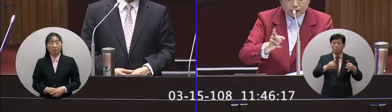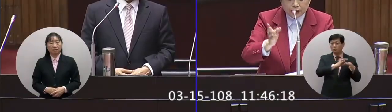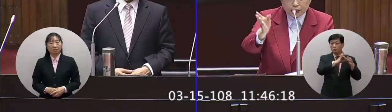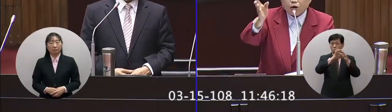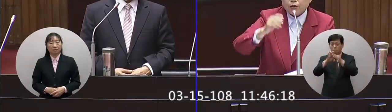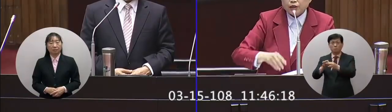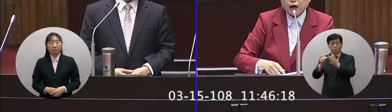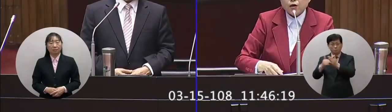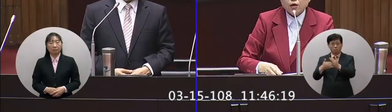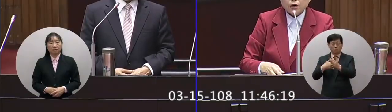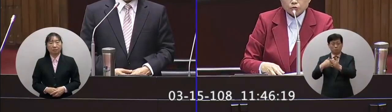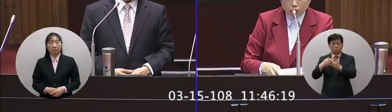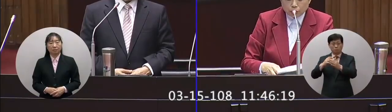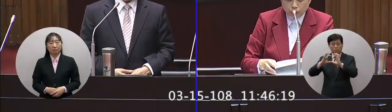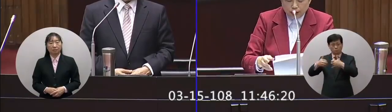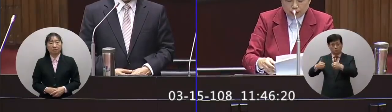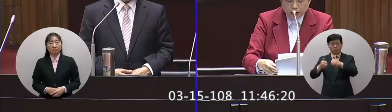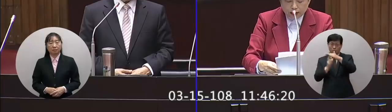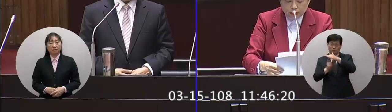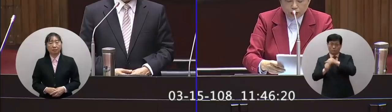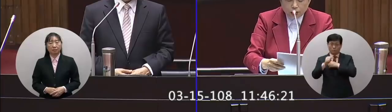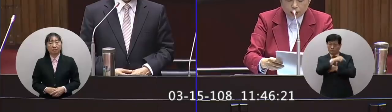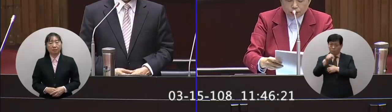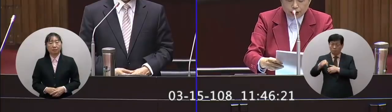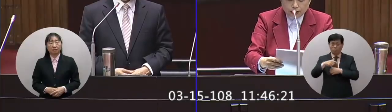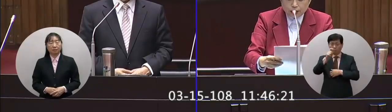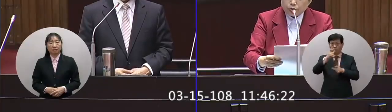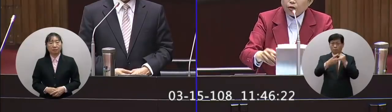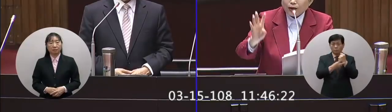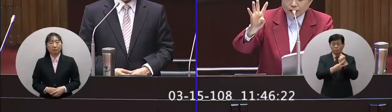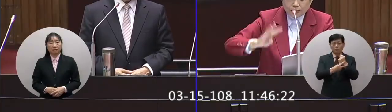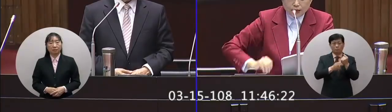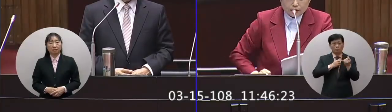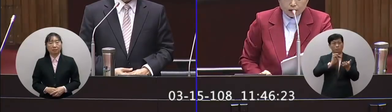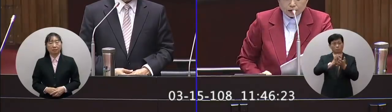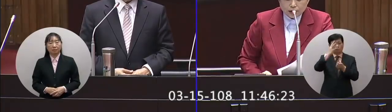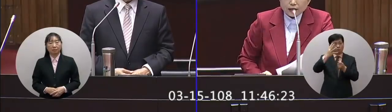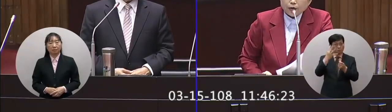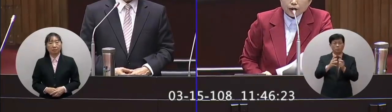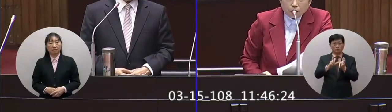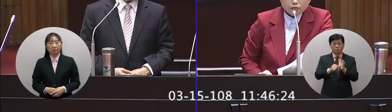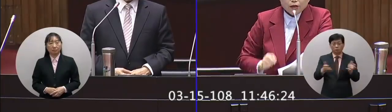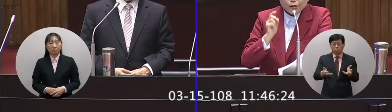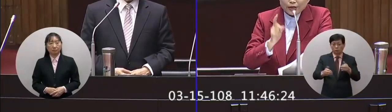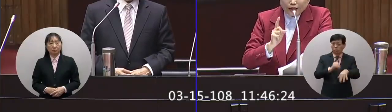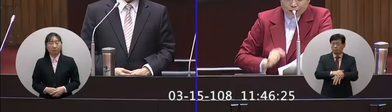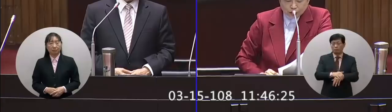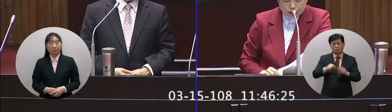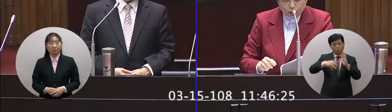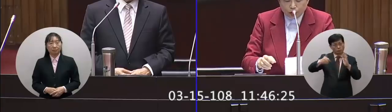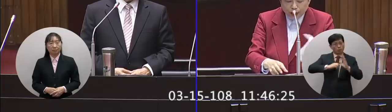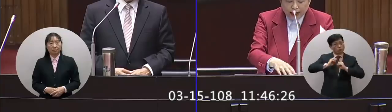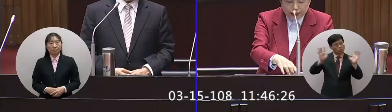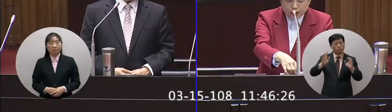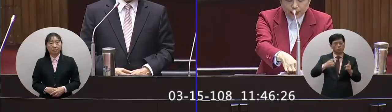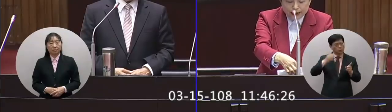到我們1號高速公路這個10公里的路線需要花4年時間才能完工院長